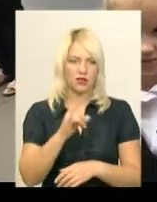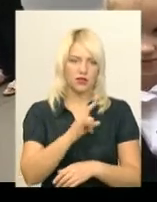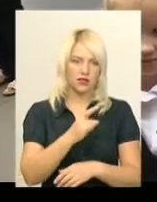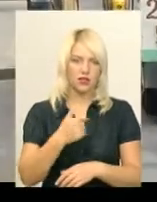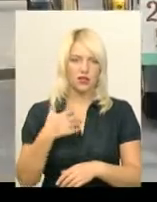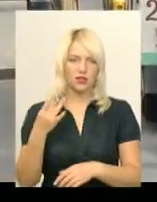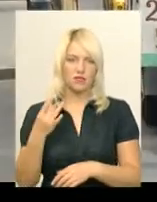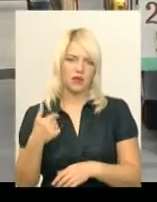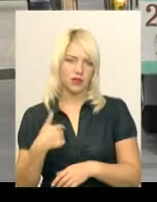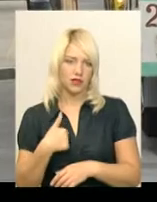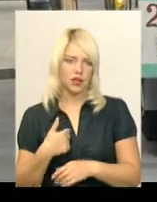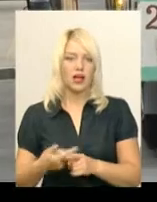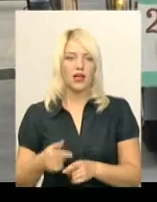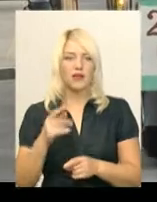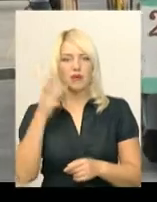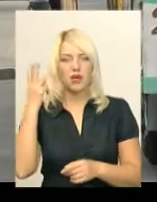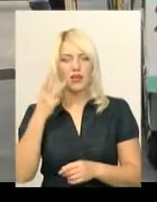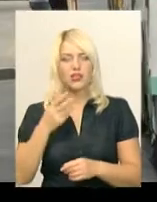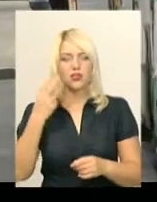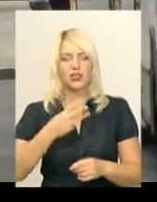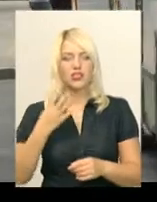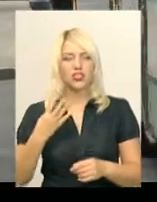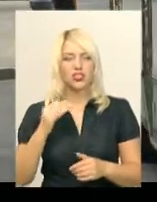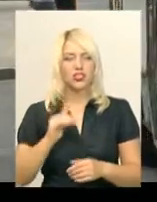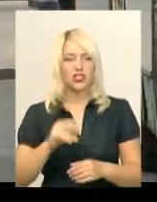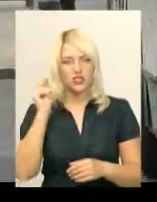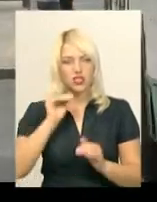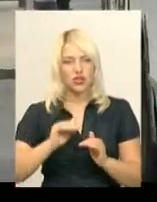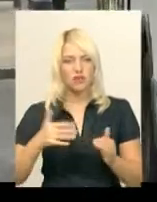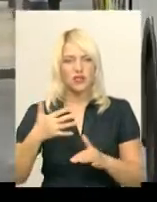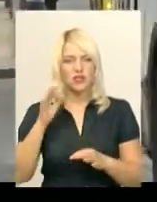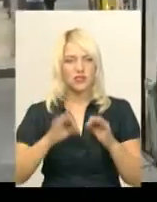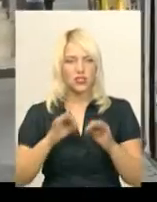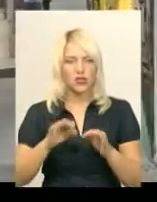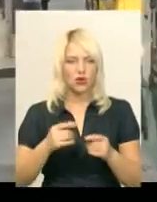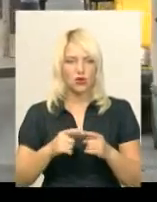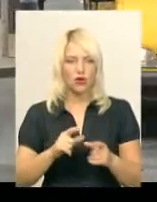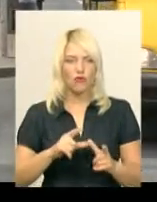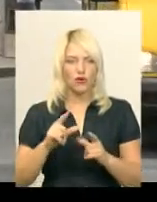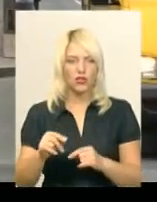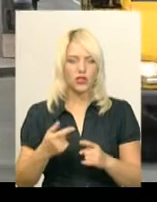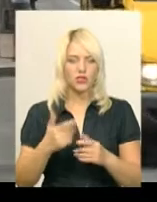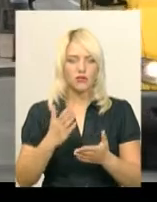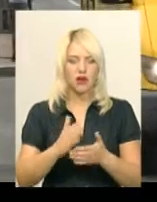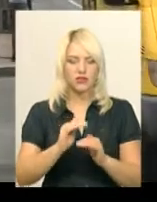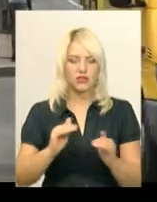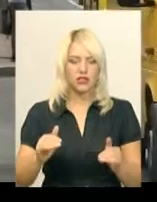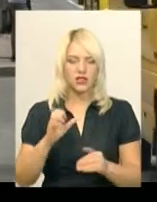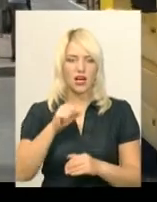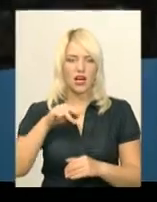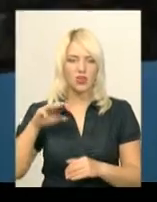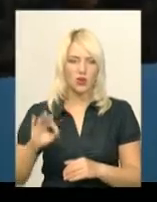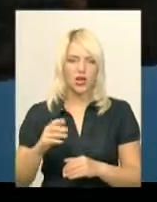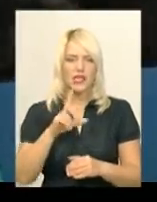гривень з саба. У Хмельницькому майже 34 тисячі школярів. 50% знижку на проїзд нанімають діти учасників АТО за наявності